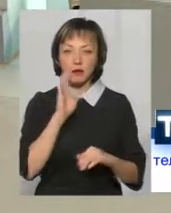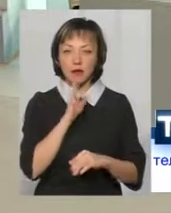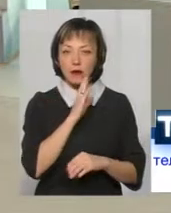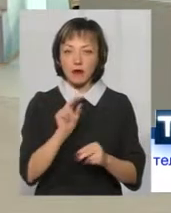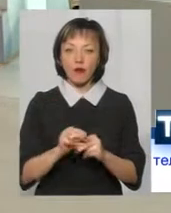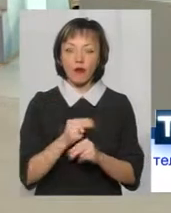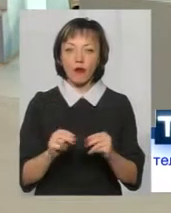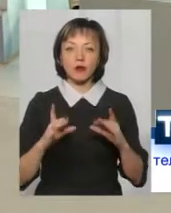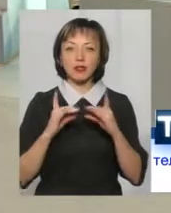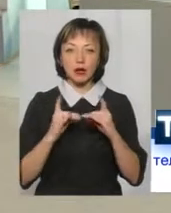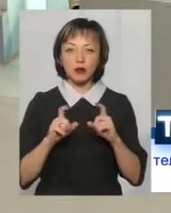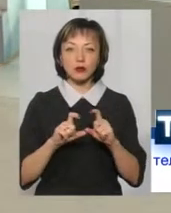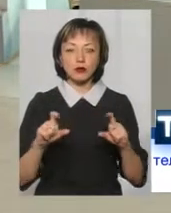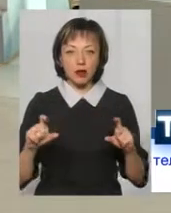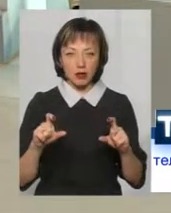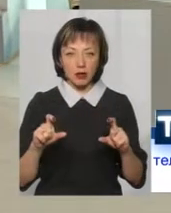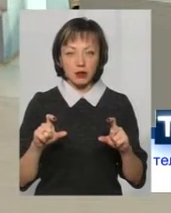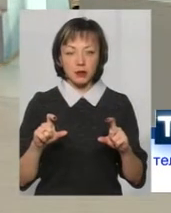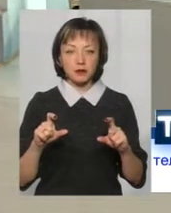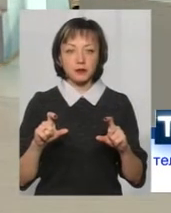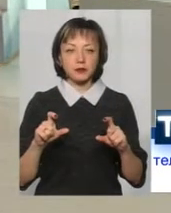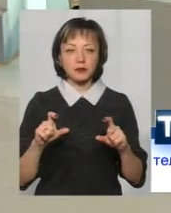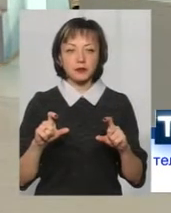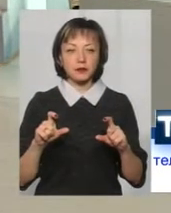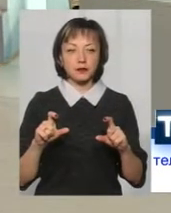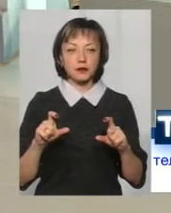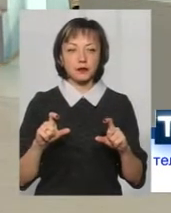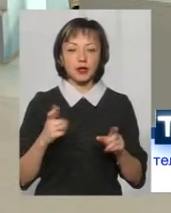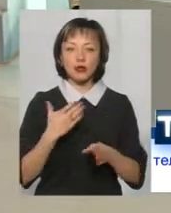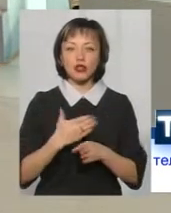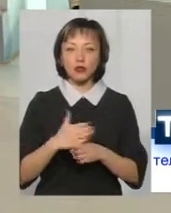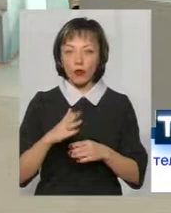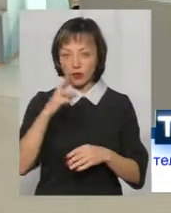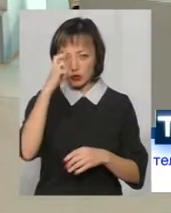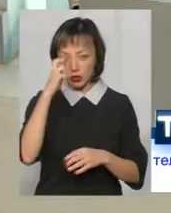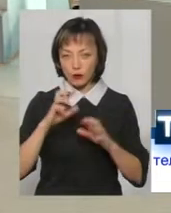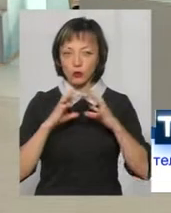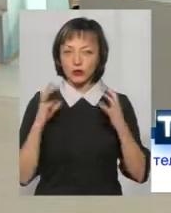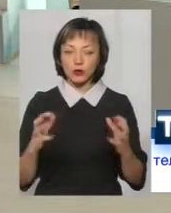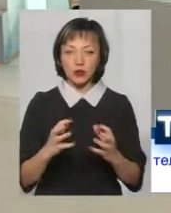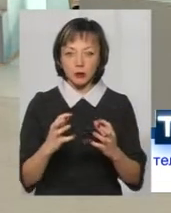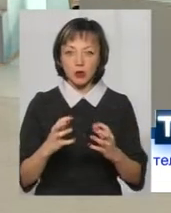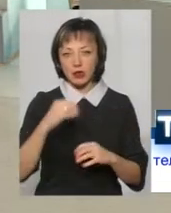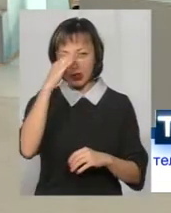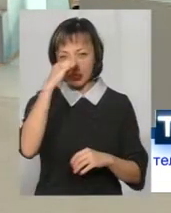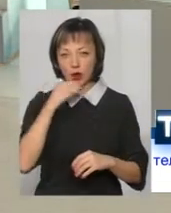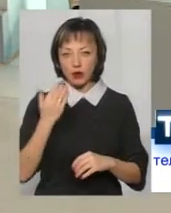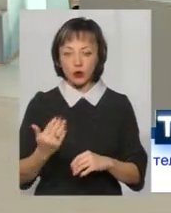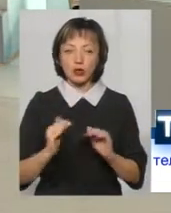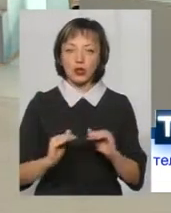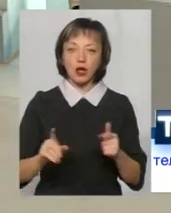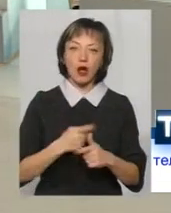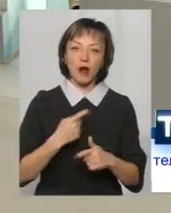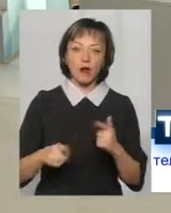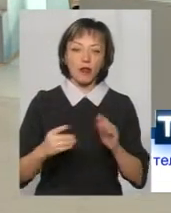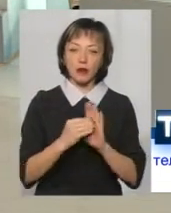виховуються в інтернатному закладі, частково на державному утриманні. Тато дітей або